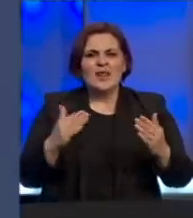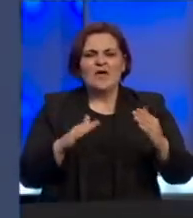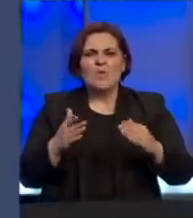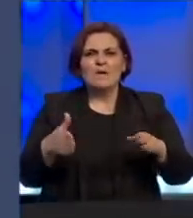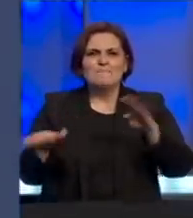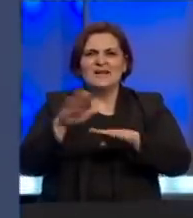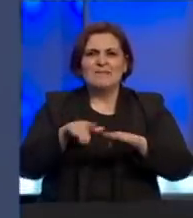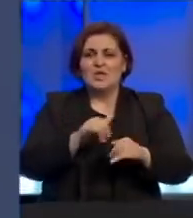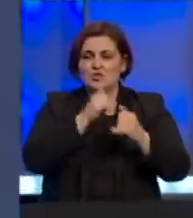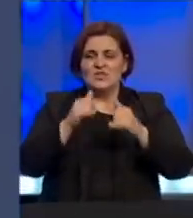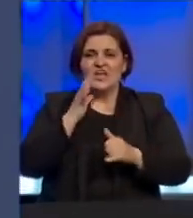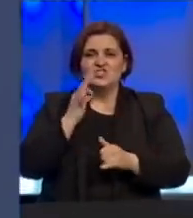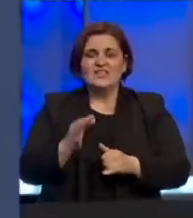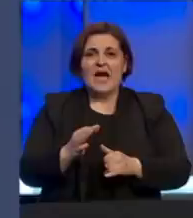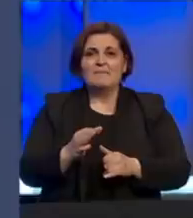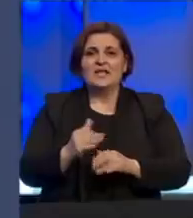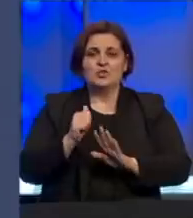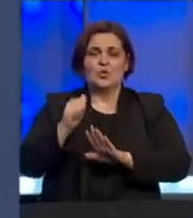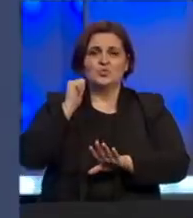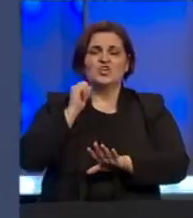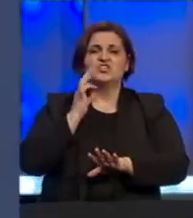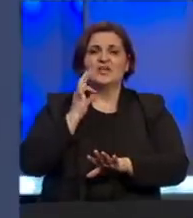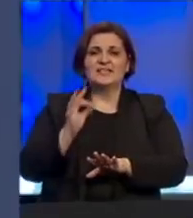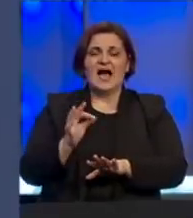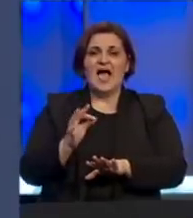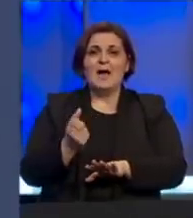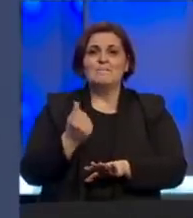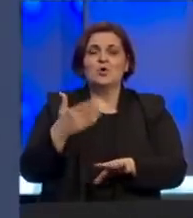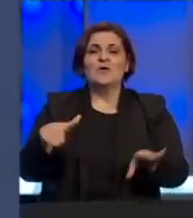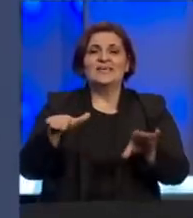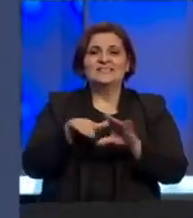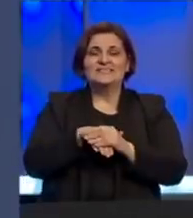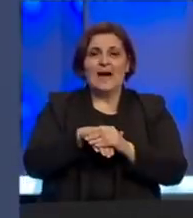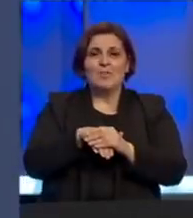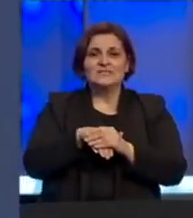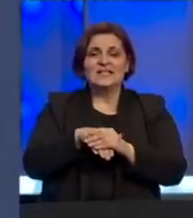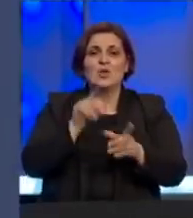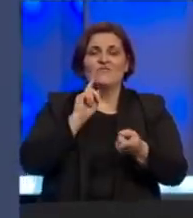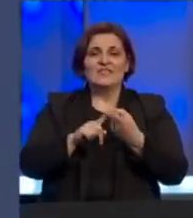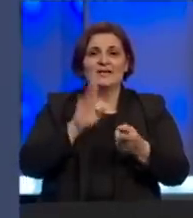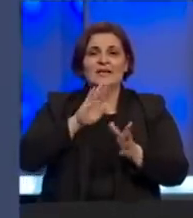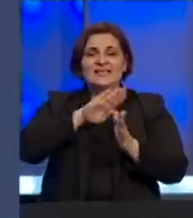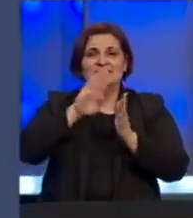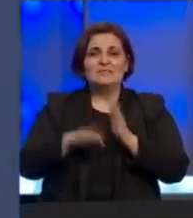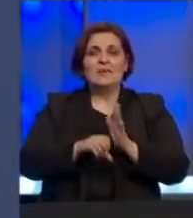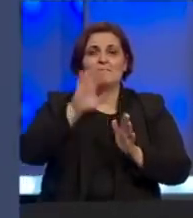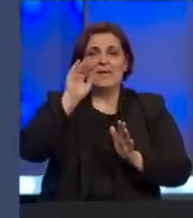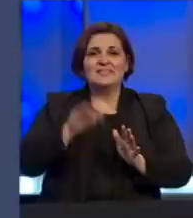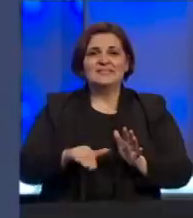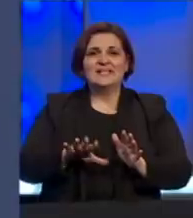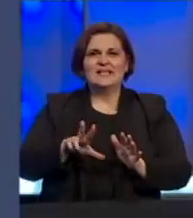znači da se do današnjeg dana, odnosno do jučerašnjeg dana, broj zaposlenih u federaciji smanjio za 15